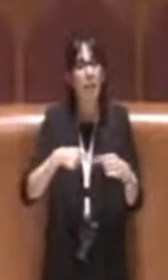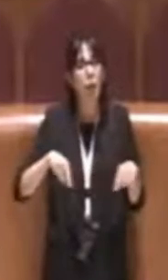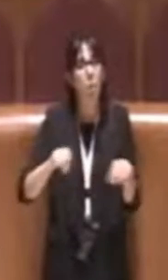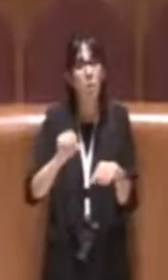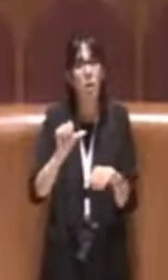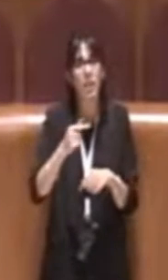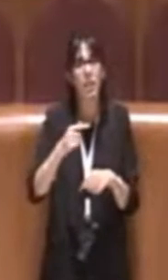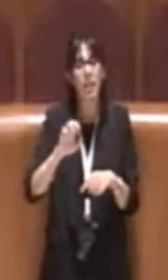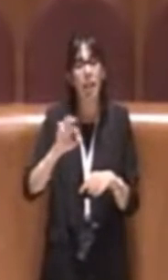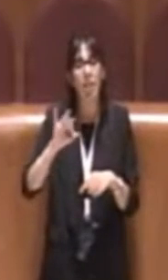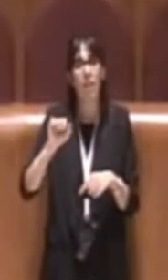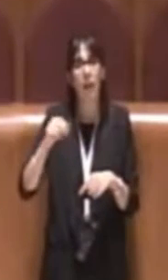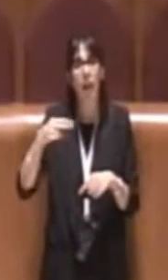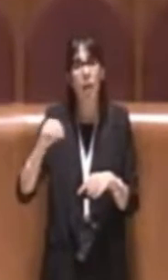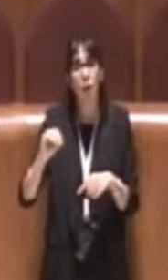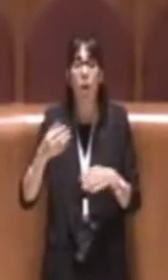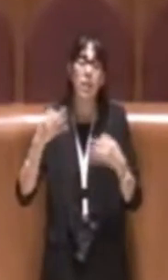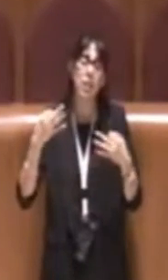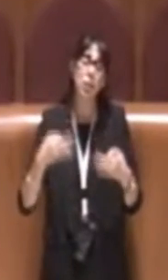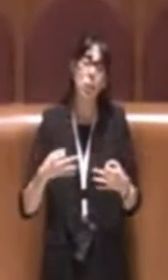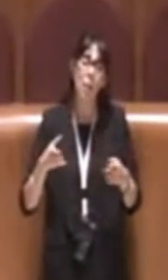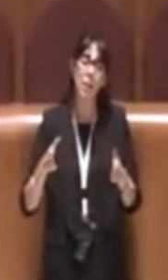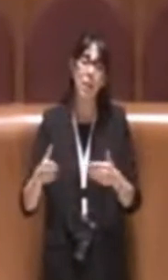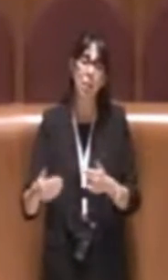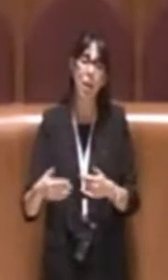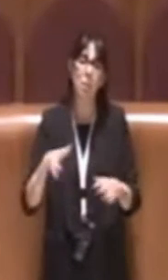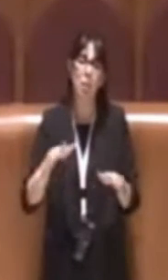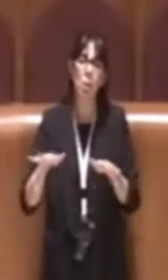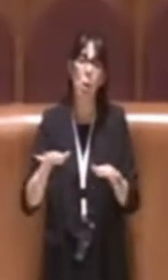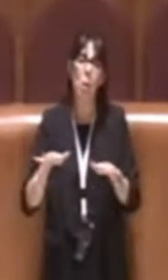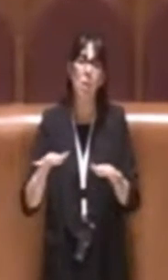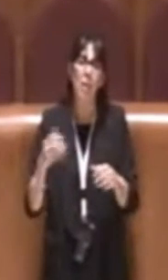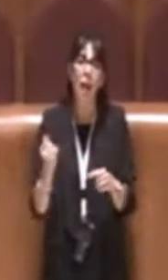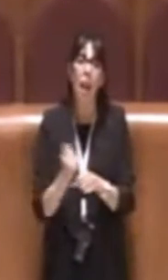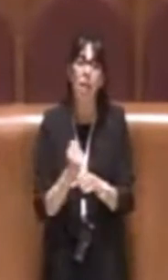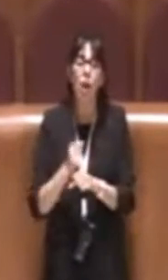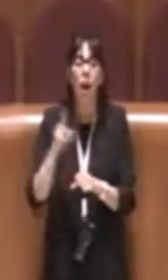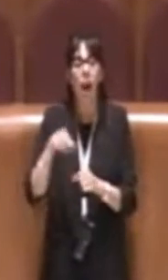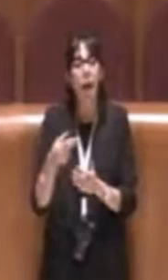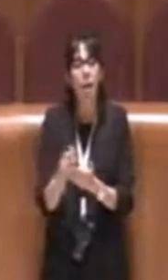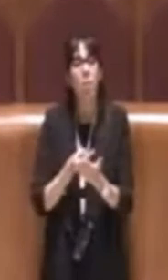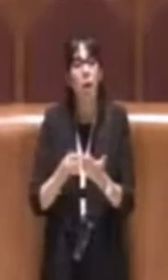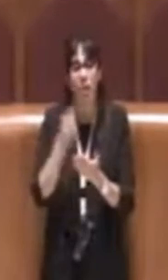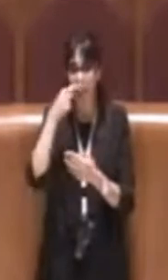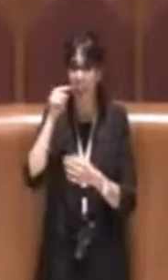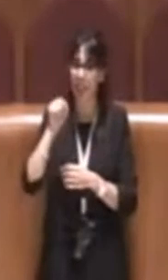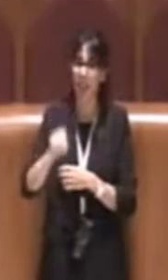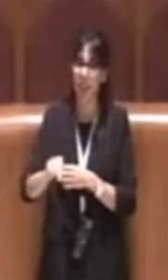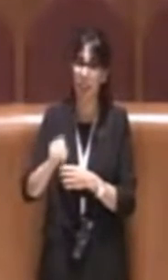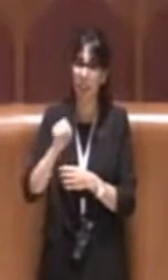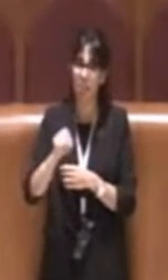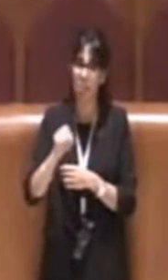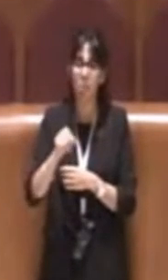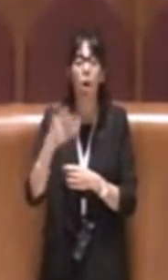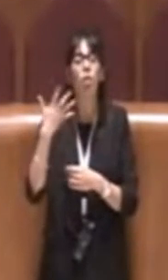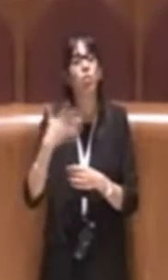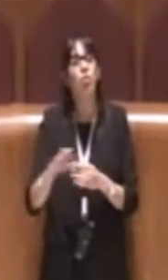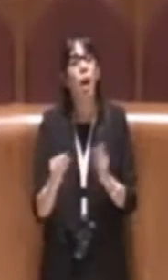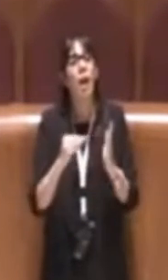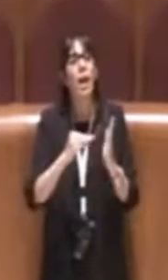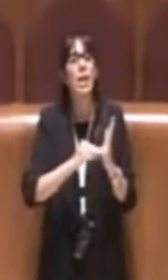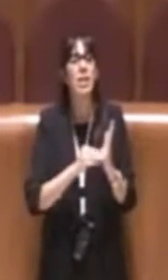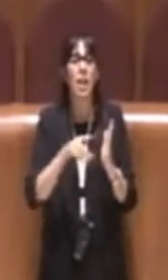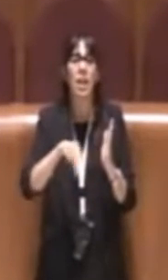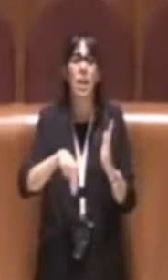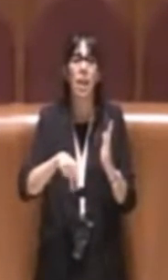sicuramente il Dipartimento Mobilità sta lavorando anche a progetti di questo tipo che sono stati inseriti nel Pums